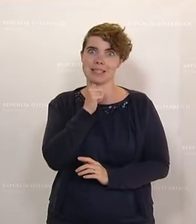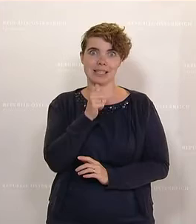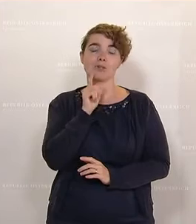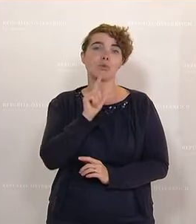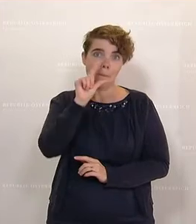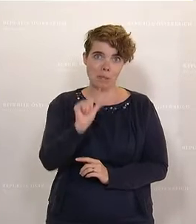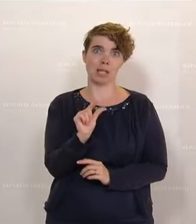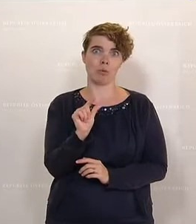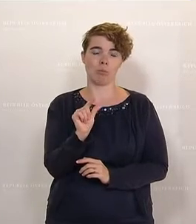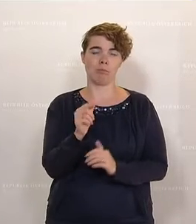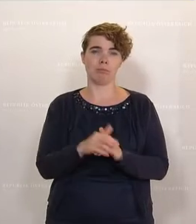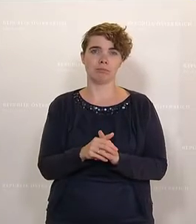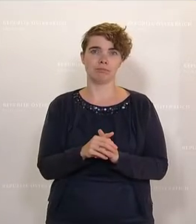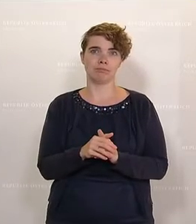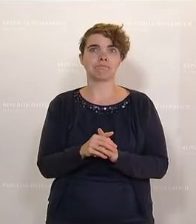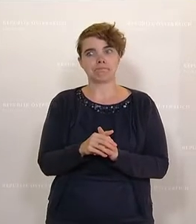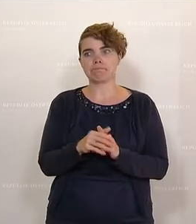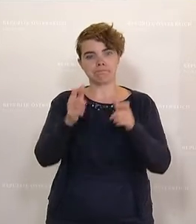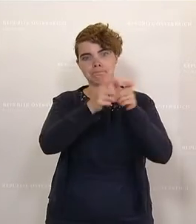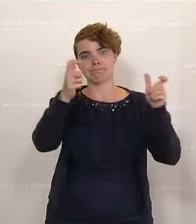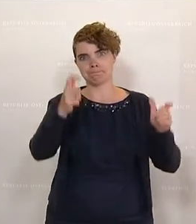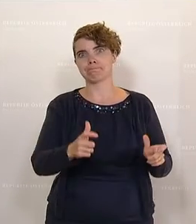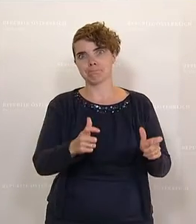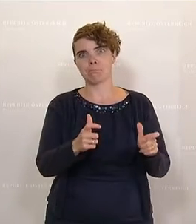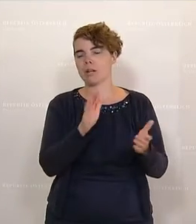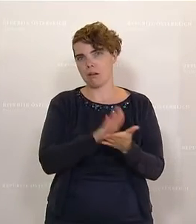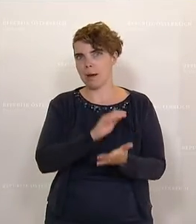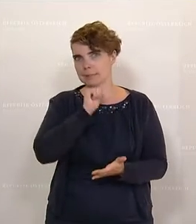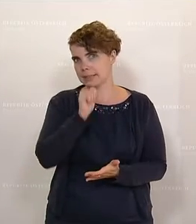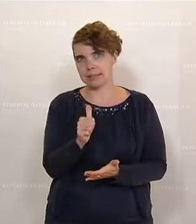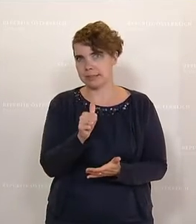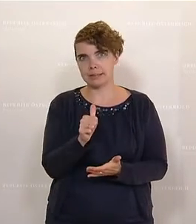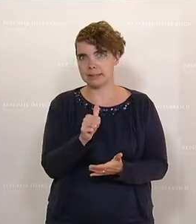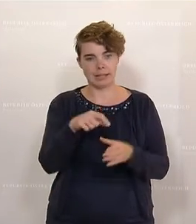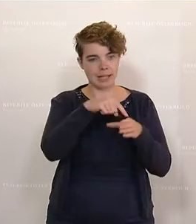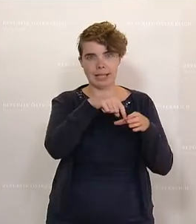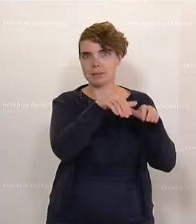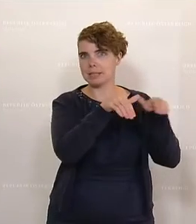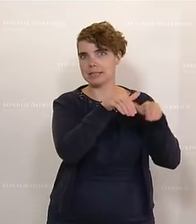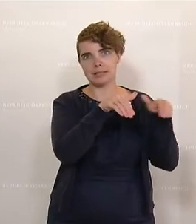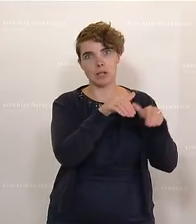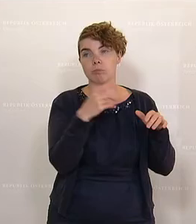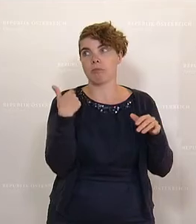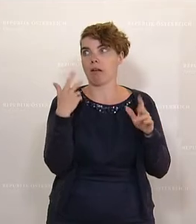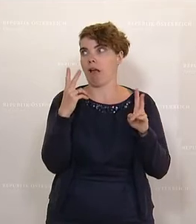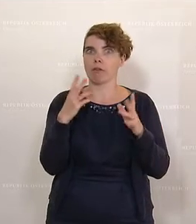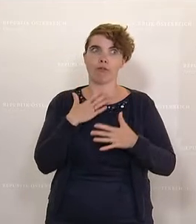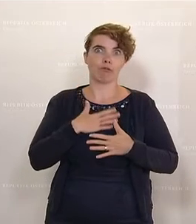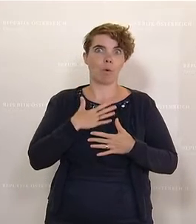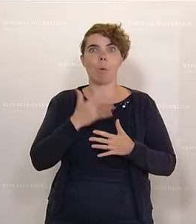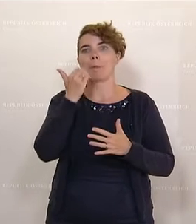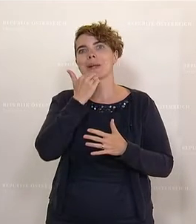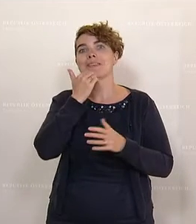dieses Minimum. Gut, die Unterbringung hat mal gar nicht geklappt von Seiten des Innenministeriums. Da konnte man froh sein, dass